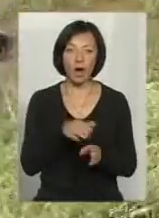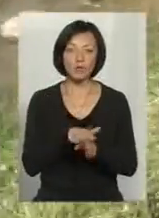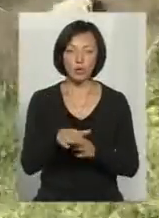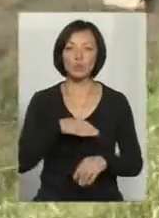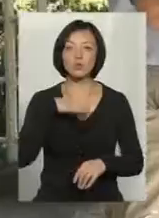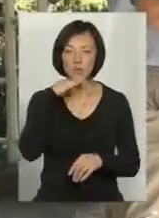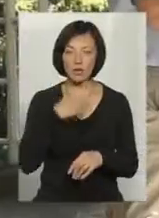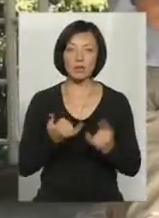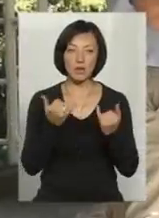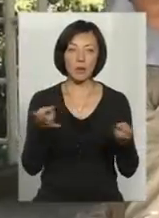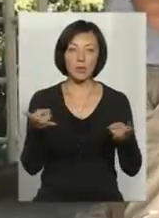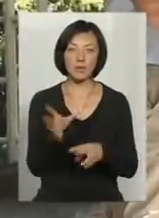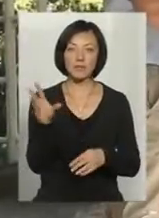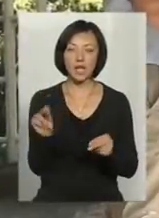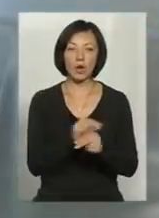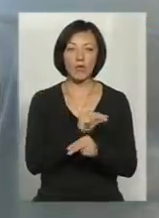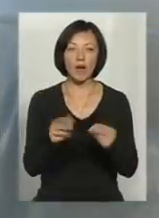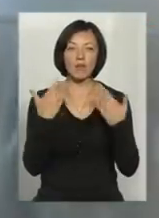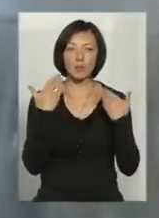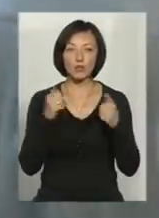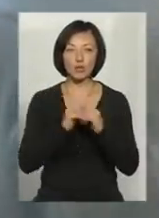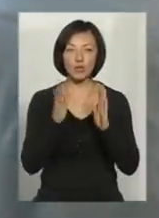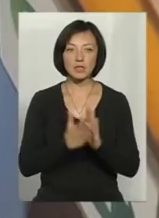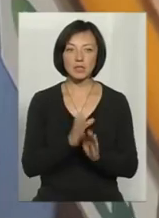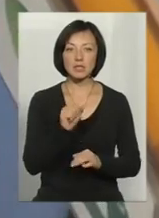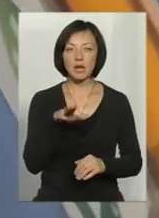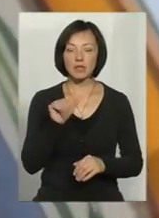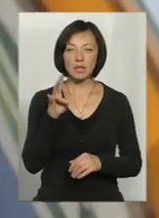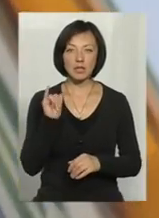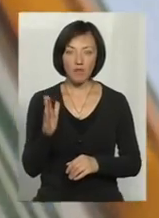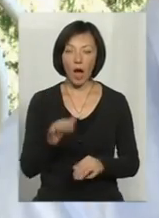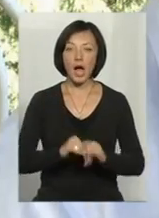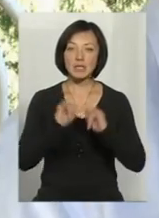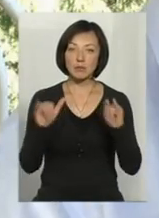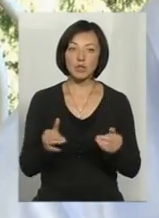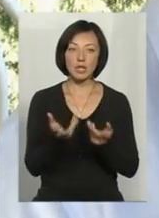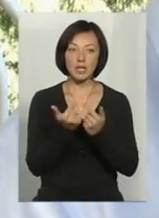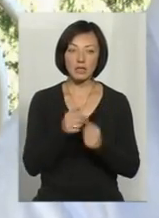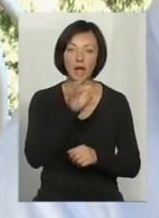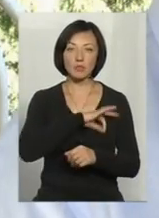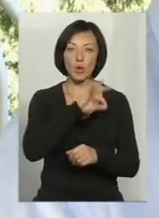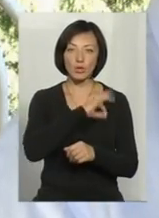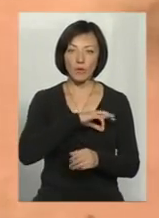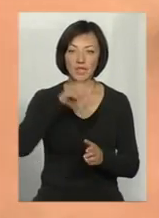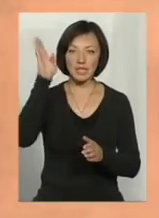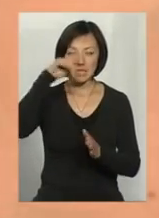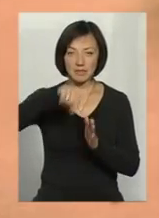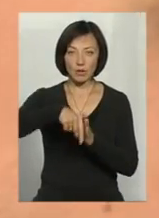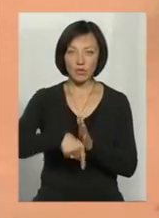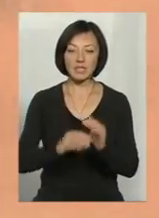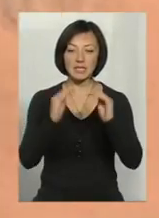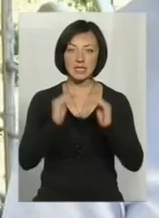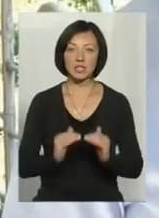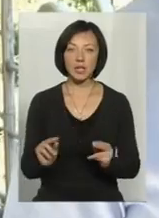достатньо для потреб усіх лікувально-відпочинкових комплексів Сатанівської зони. А збільшення кількості експлуатуваних свердловин лише знизить